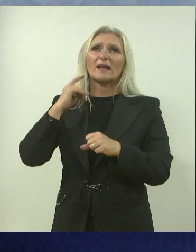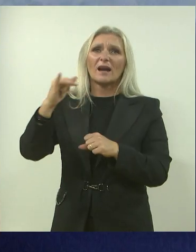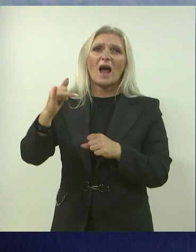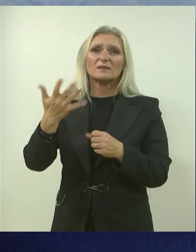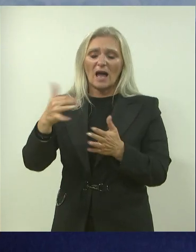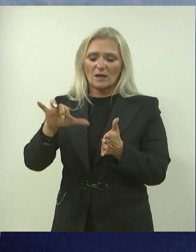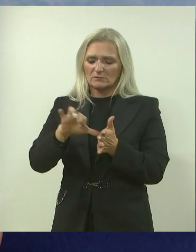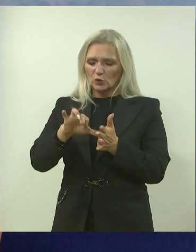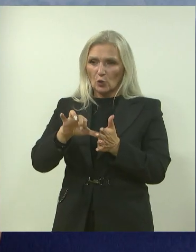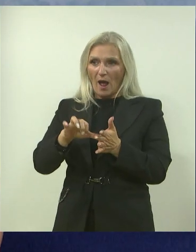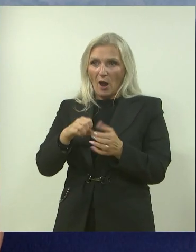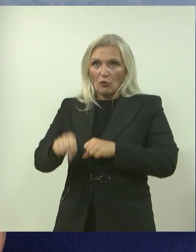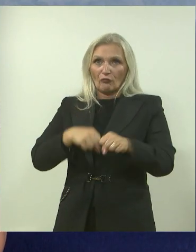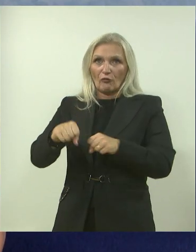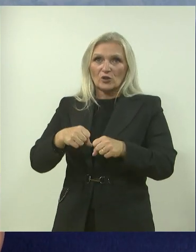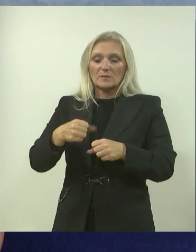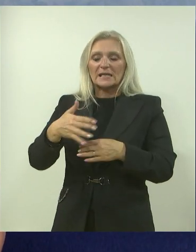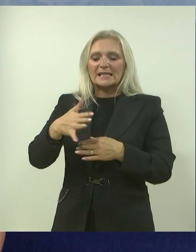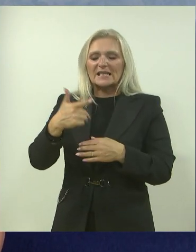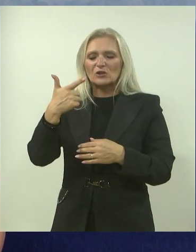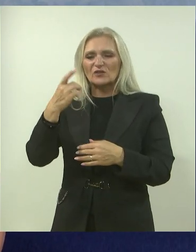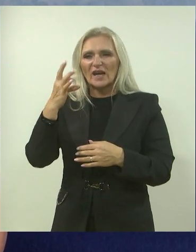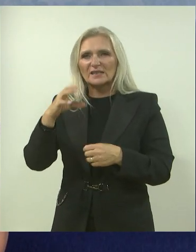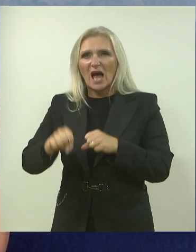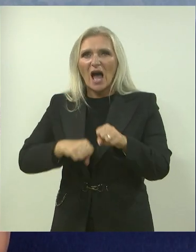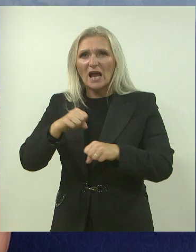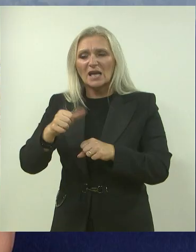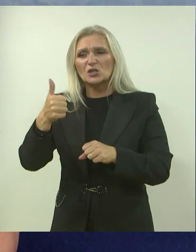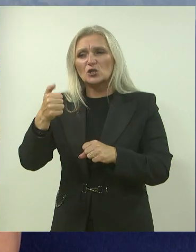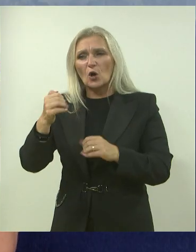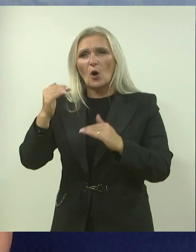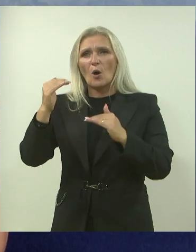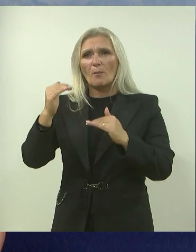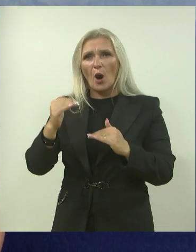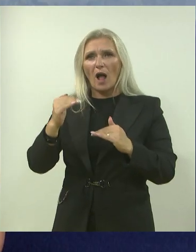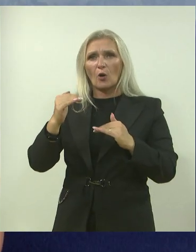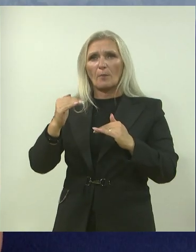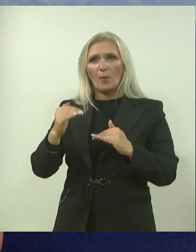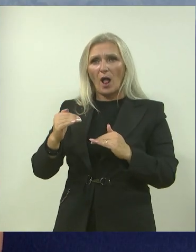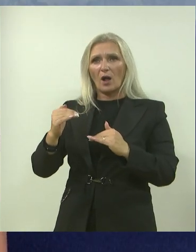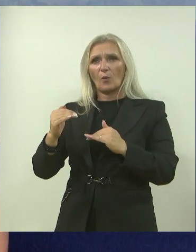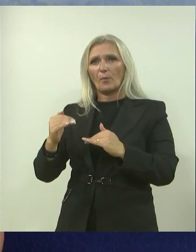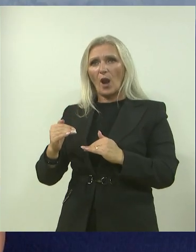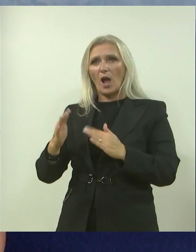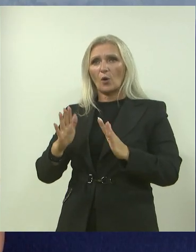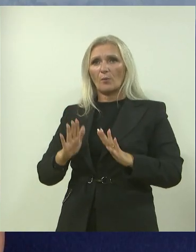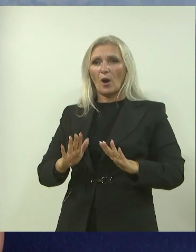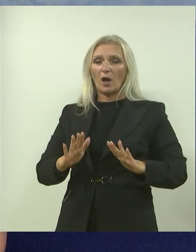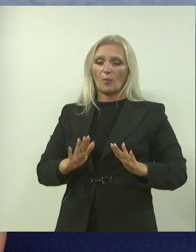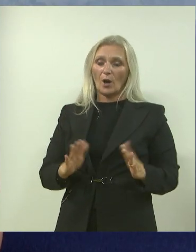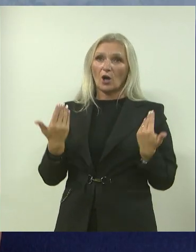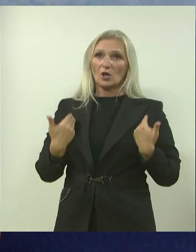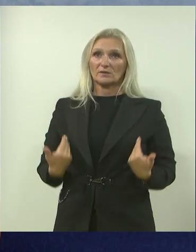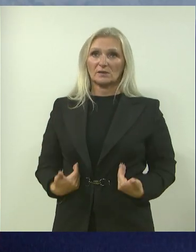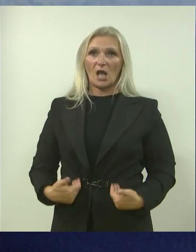opet u neku normalnu. I onda sam stavio još dva dana kasnije, sa 100 i jedan puta sa 80 km, da bi ja svoje tijelo doveo u neku